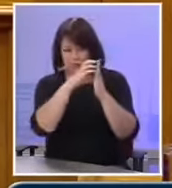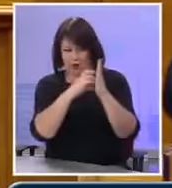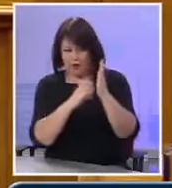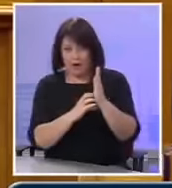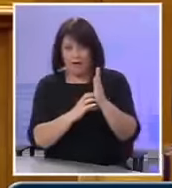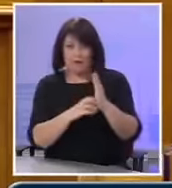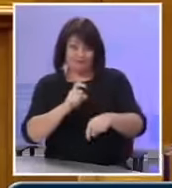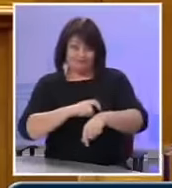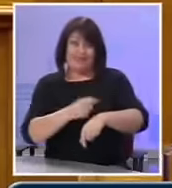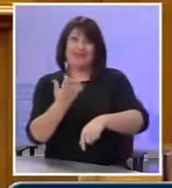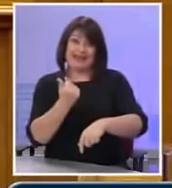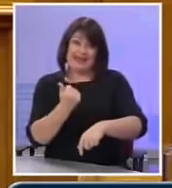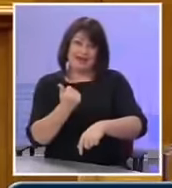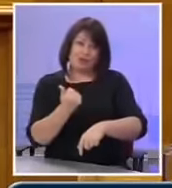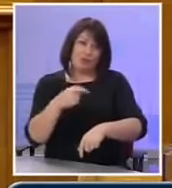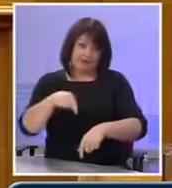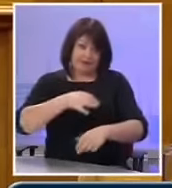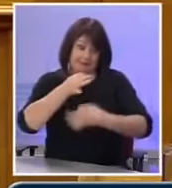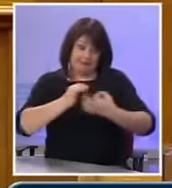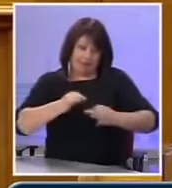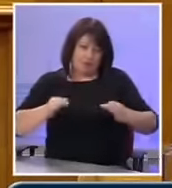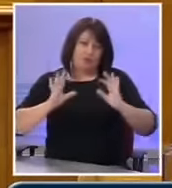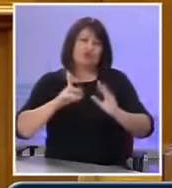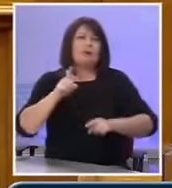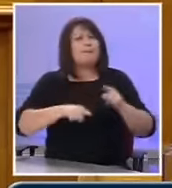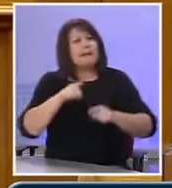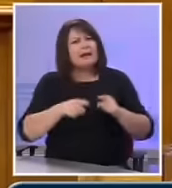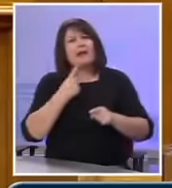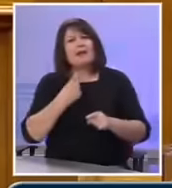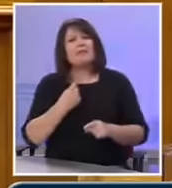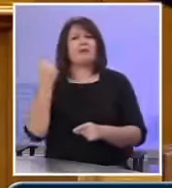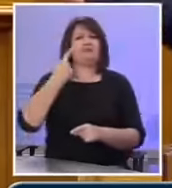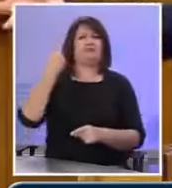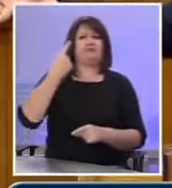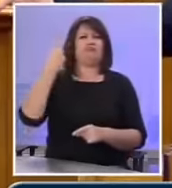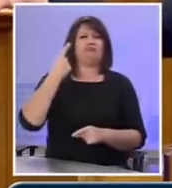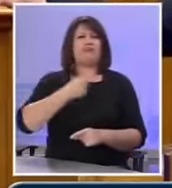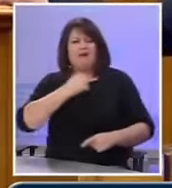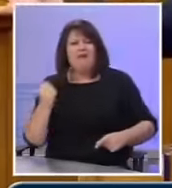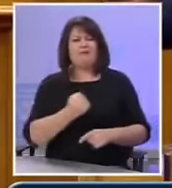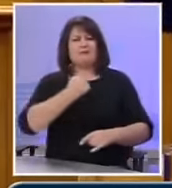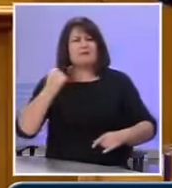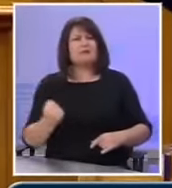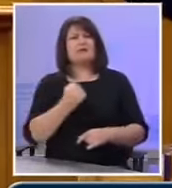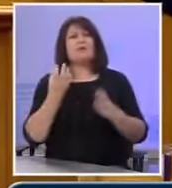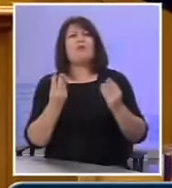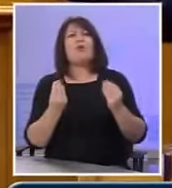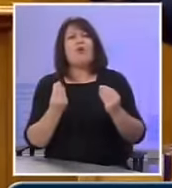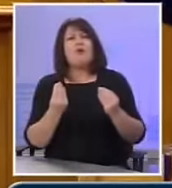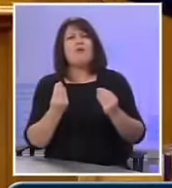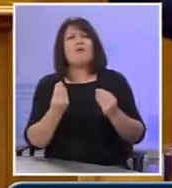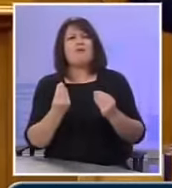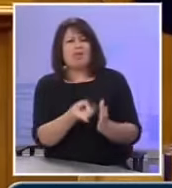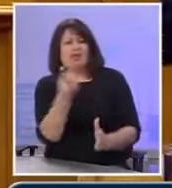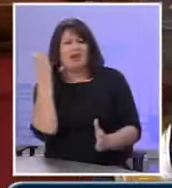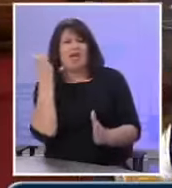δεν έχω πολύ χρόνο και δεν θέλω να το αναπτύξω που σε μερικά έχουμε κριτική ότι είμαστε πολύ αυστηροί ότι θα παίρνουμε και τις τυρίδες